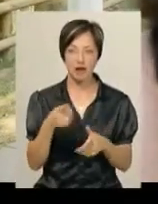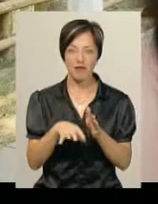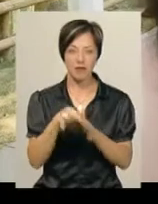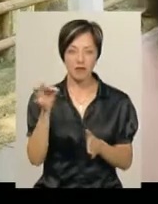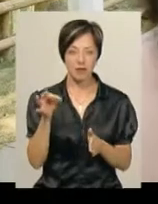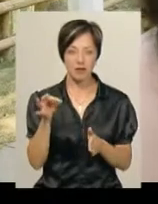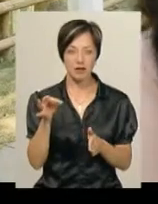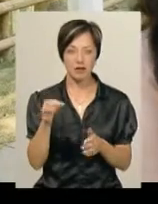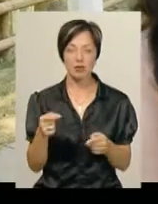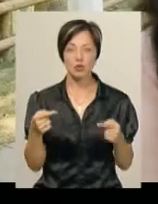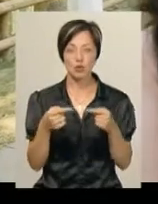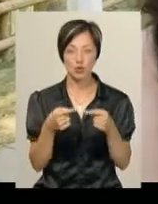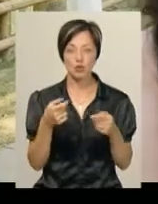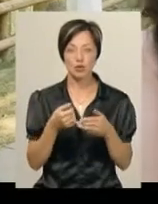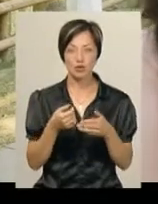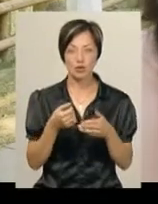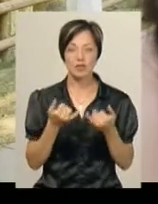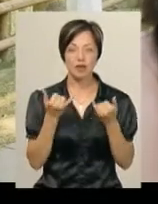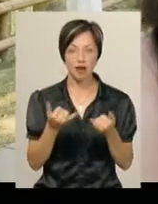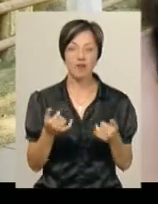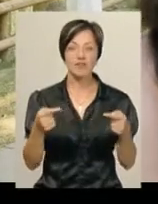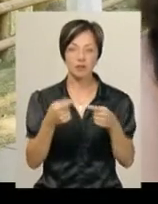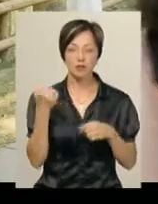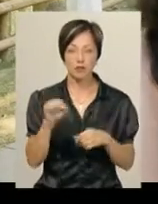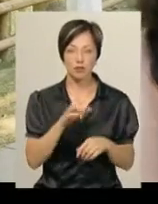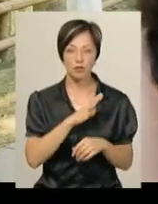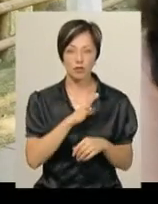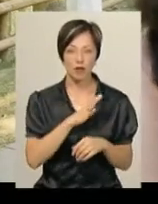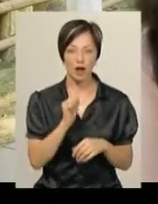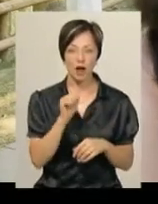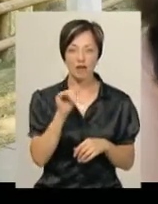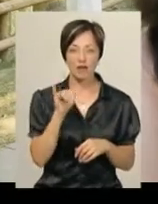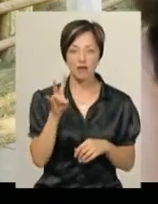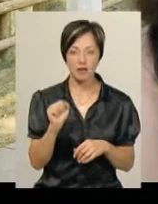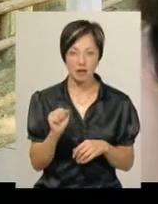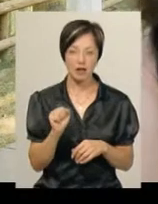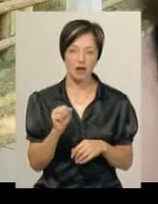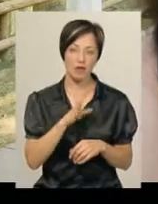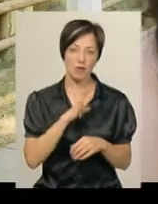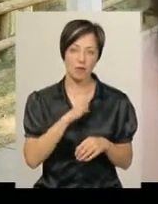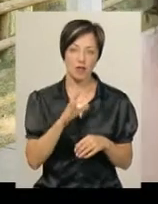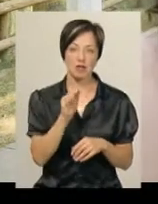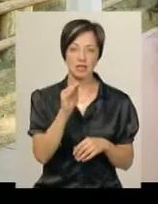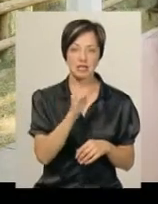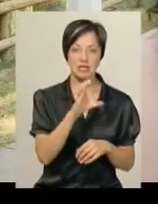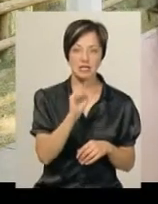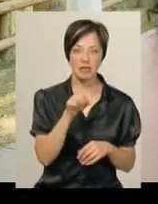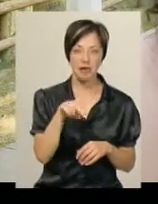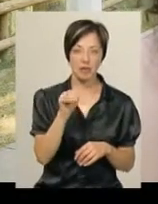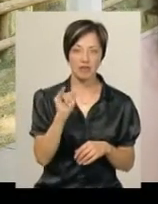визначення переможця, наприклад, це була Афіна, це була Сапфір,